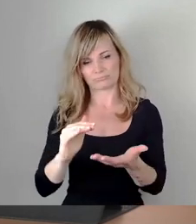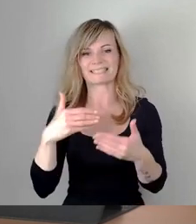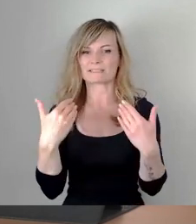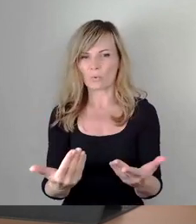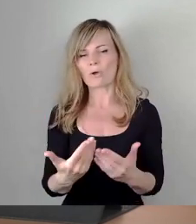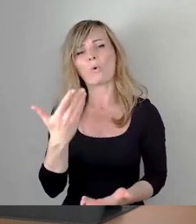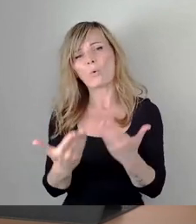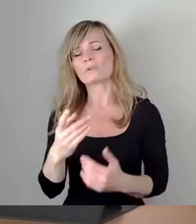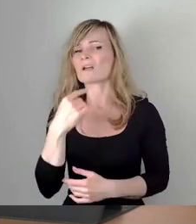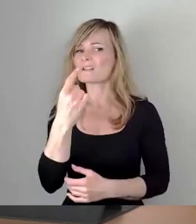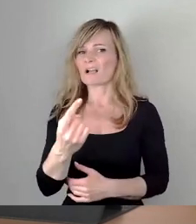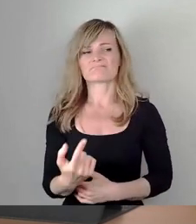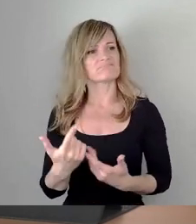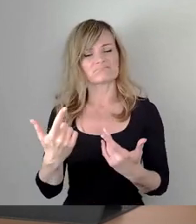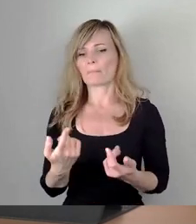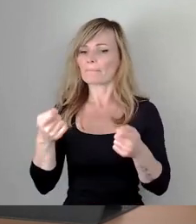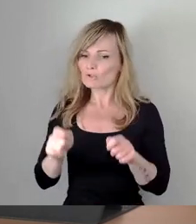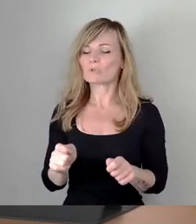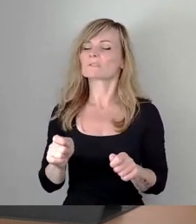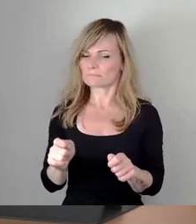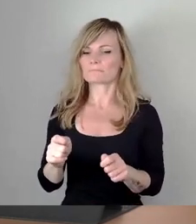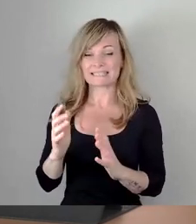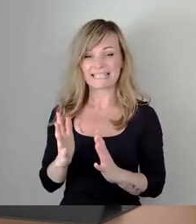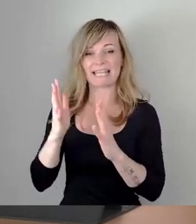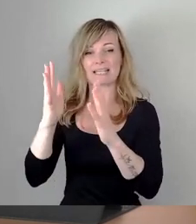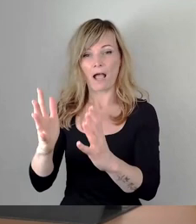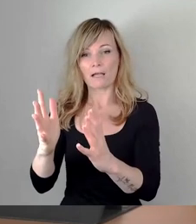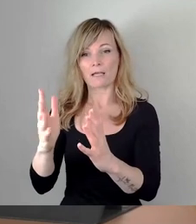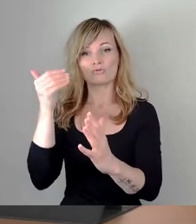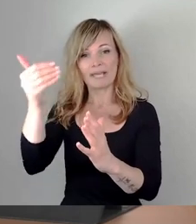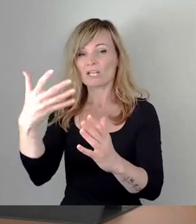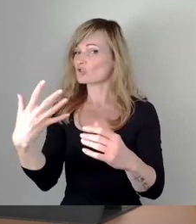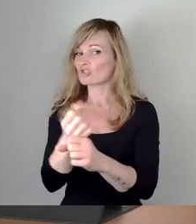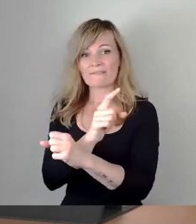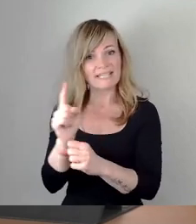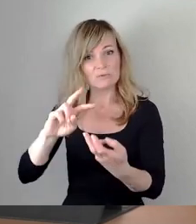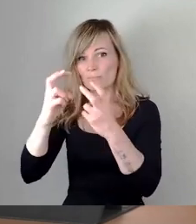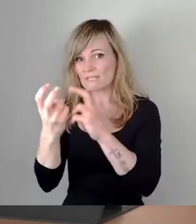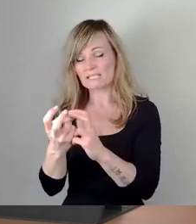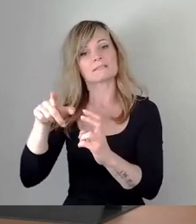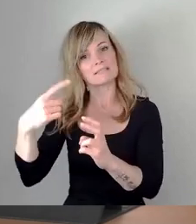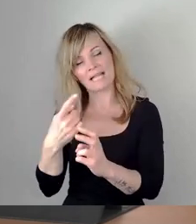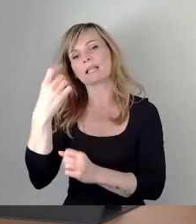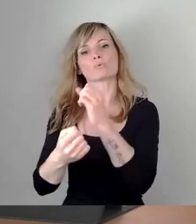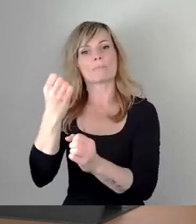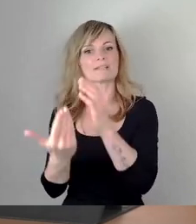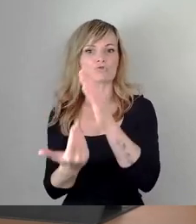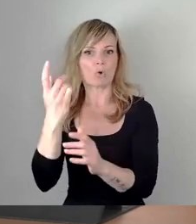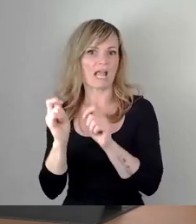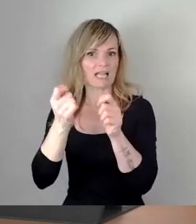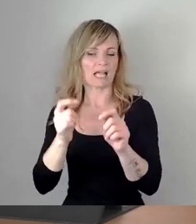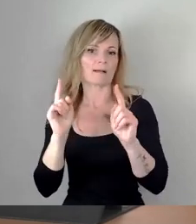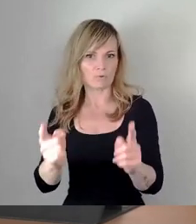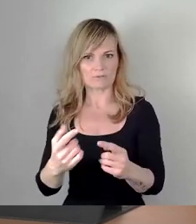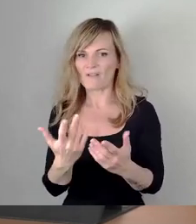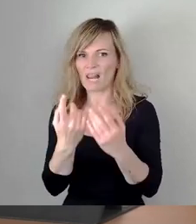Jahren die Beschlüsse nicht umsetzen konnte, dass sie auch automatisch dann wieder neu beantragt werden müssen. Weil ansonsten